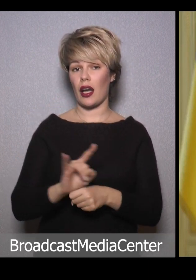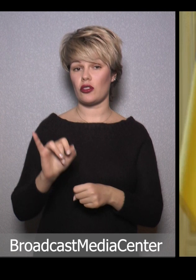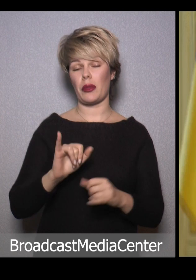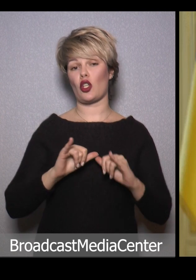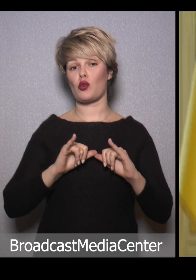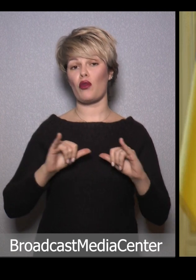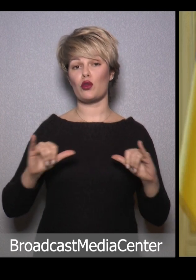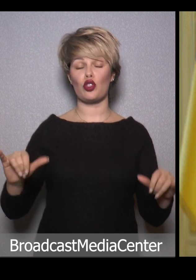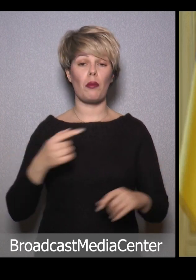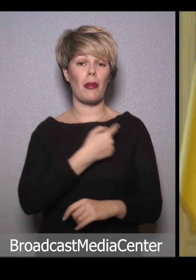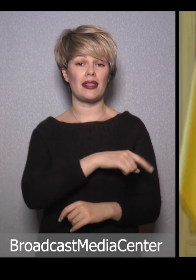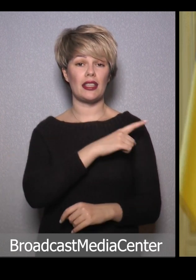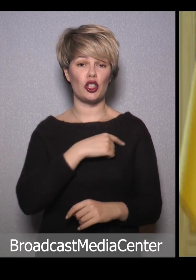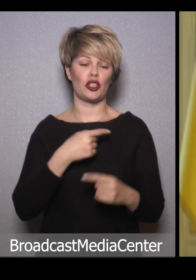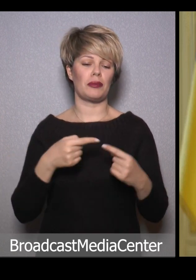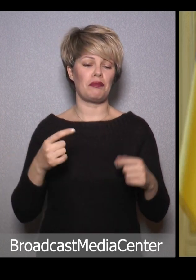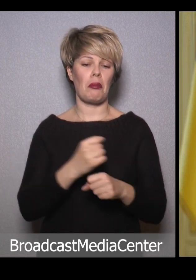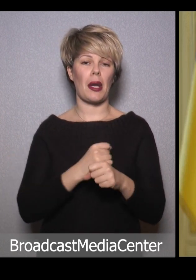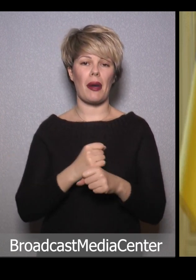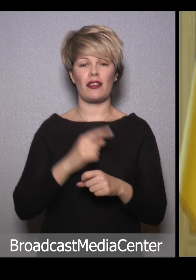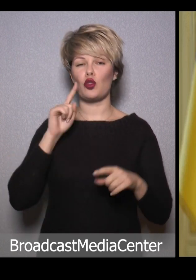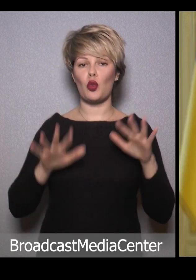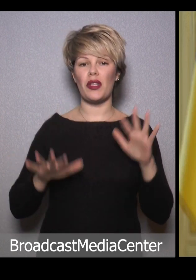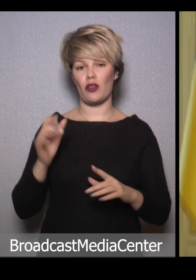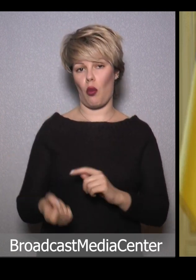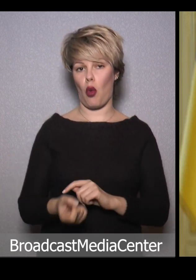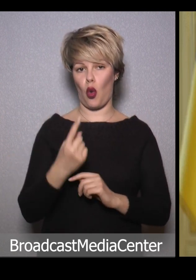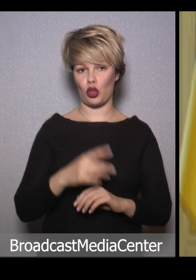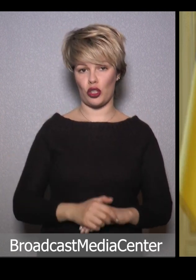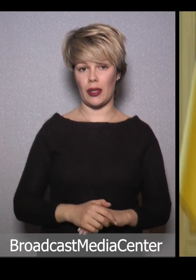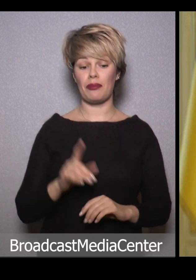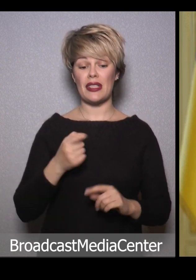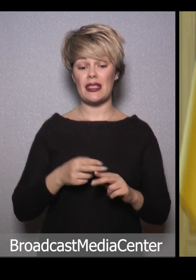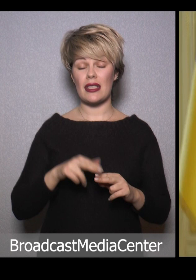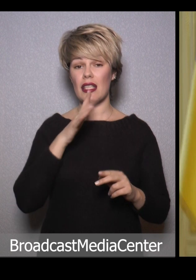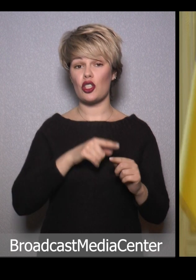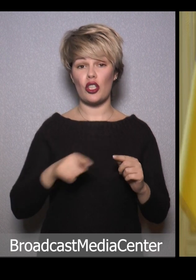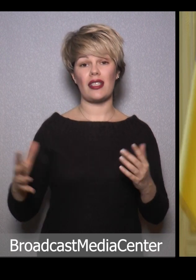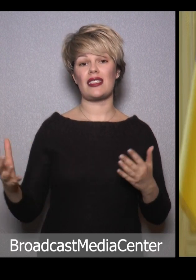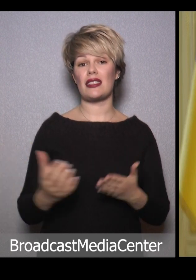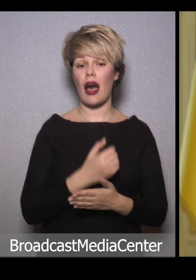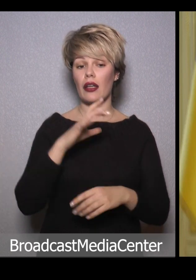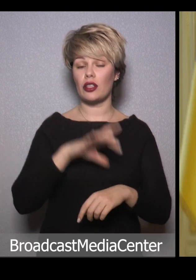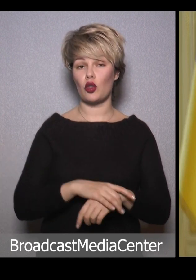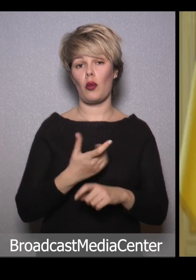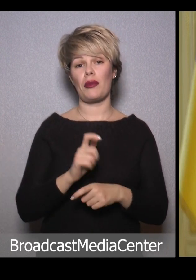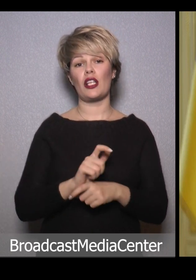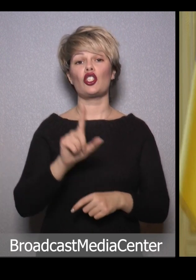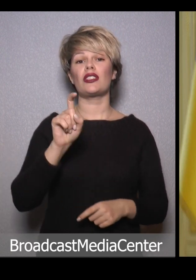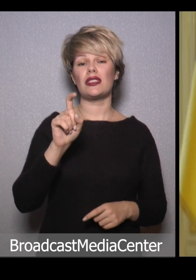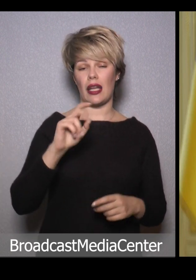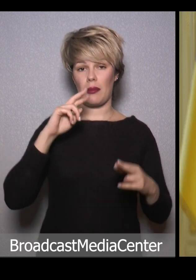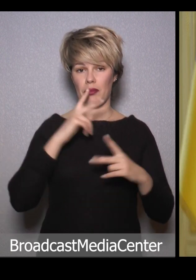розповсюдженням медичних засобів сумнівного походження. За цей час знайдено більше 100